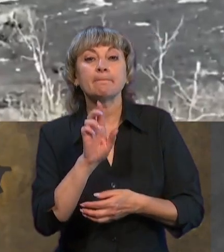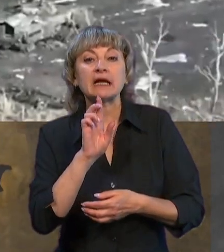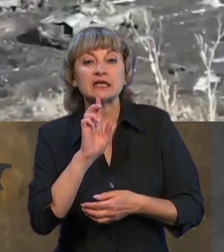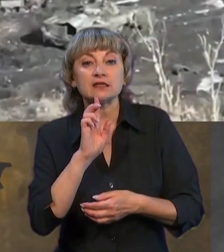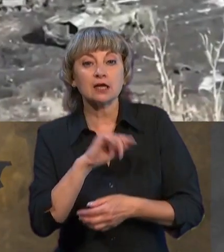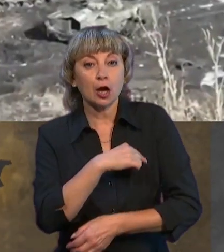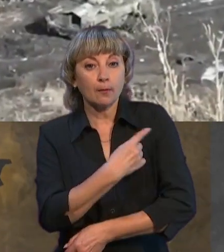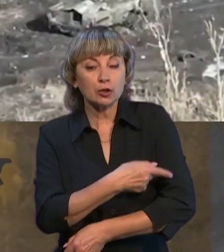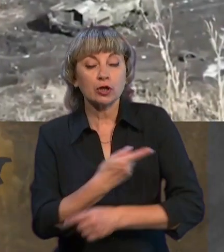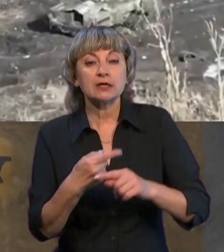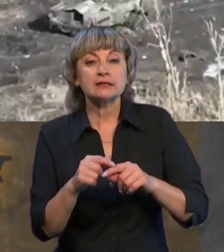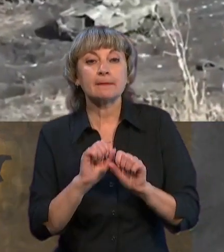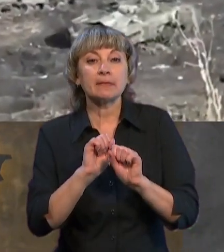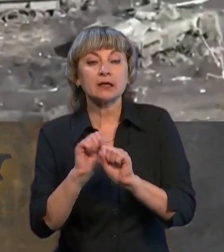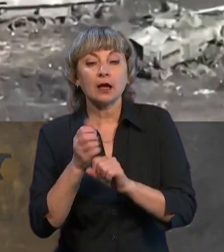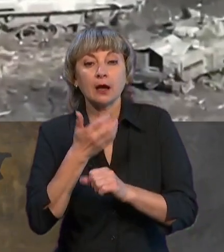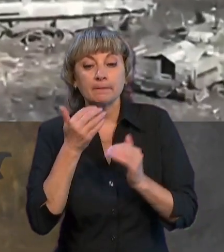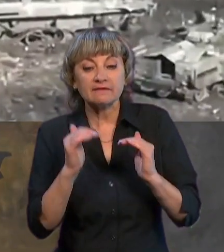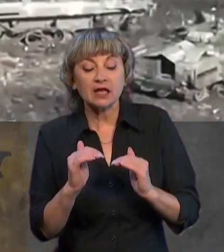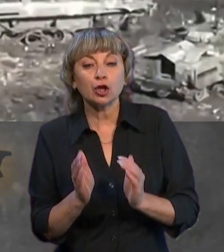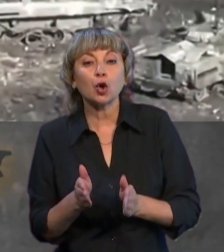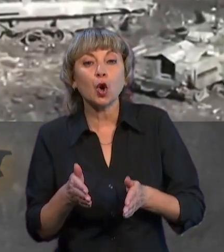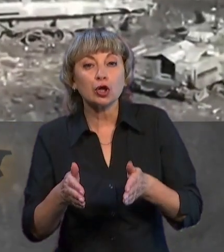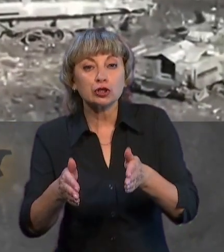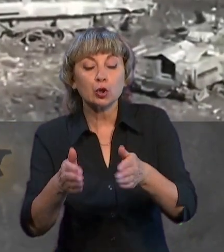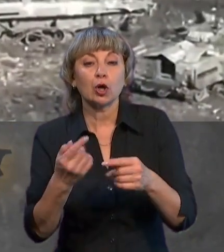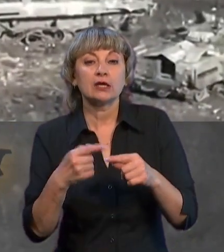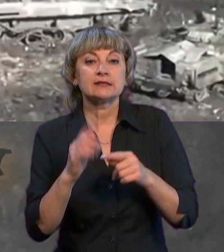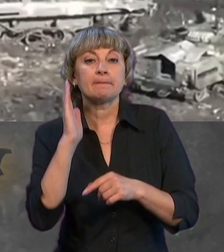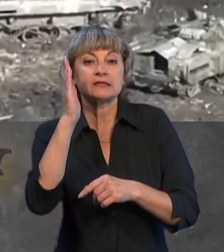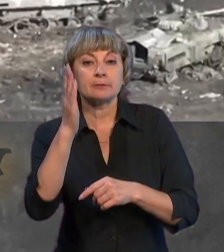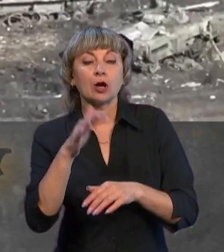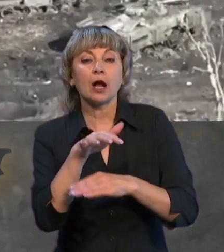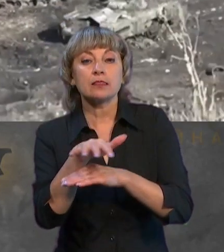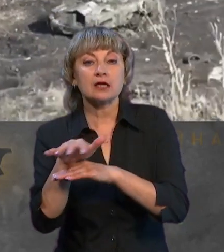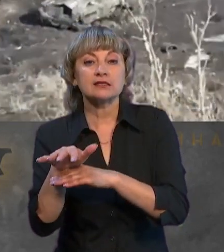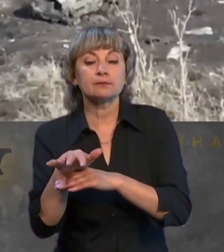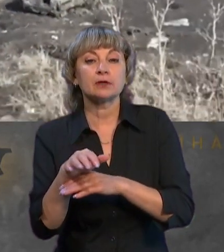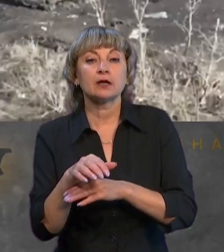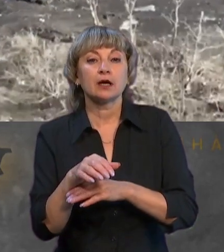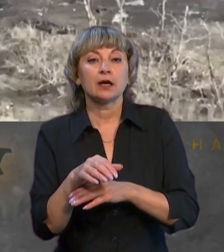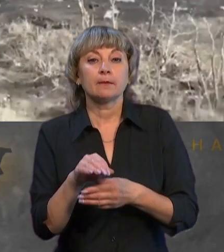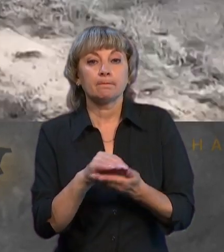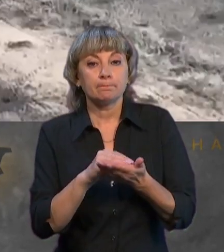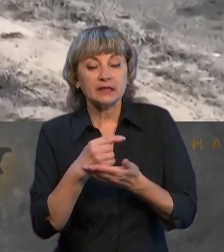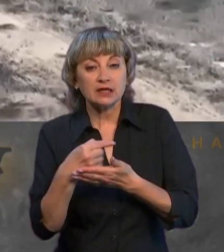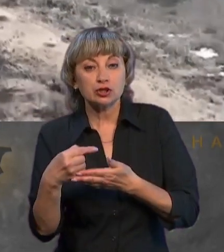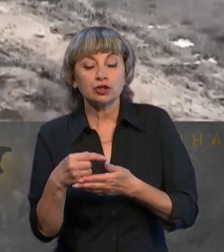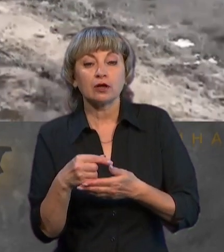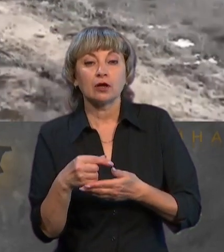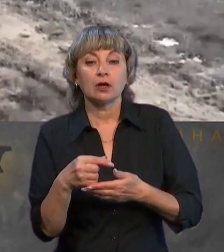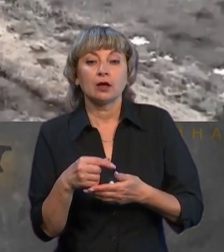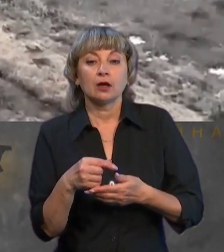потужний, це перекриття південного коридору. І це перспективи тоді наступу із, я ще раз підкреслюю особливо,